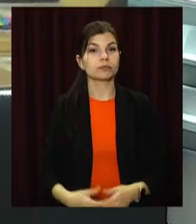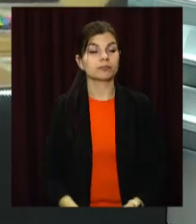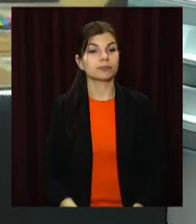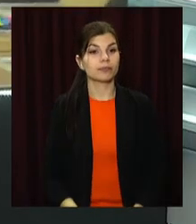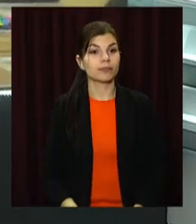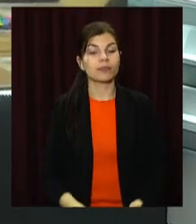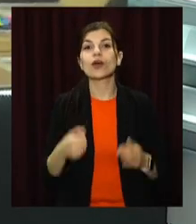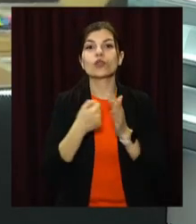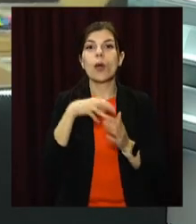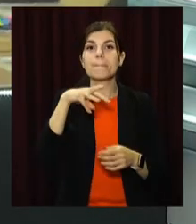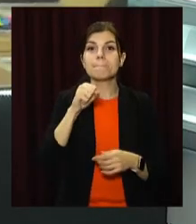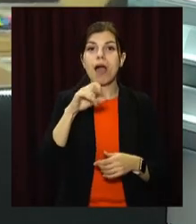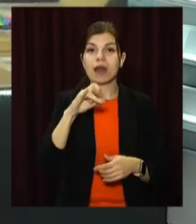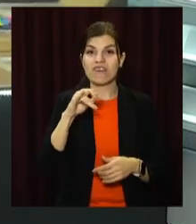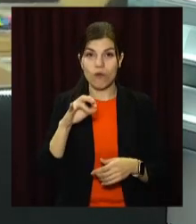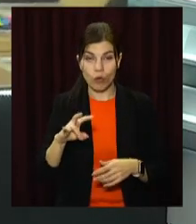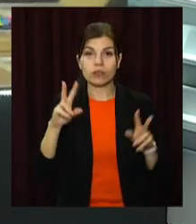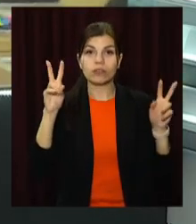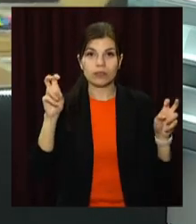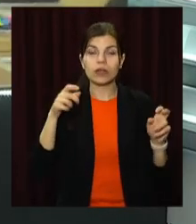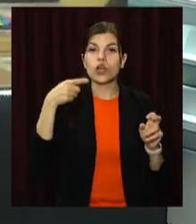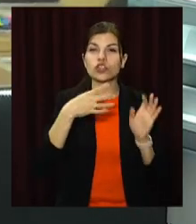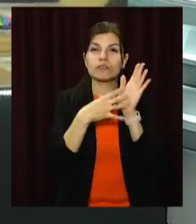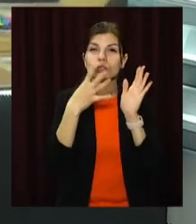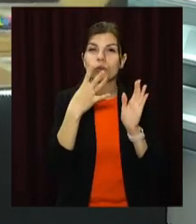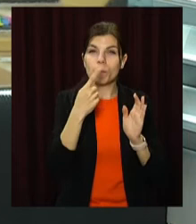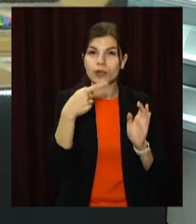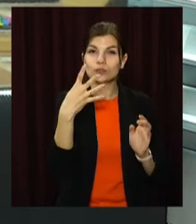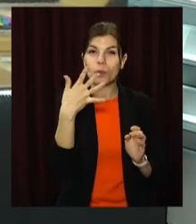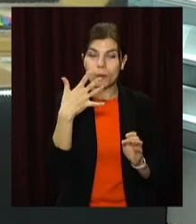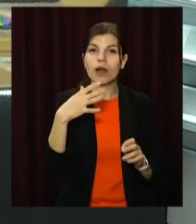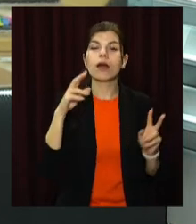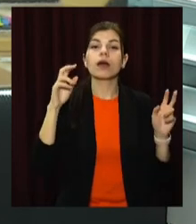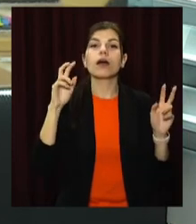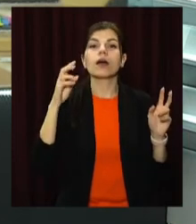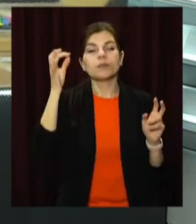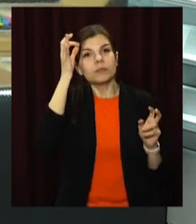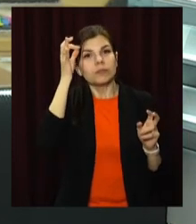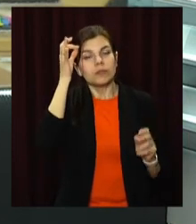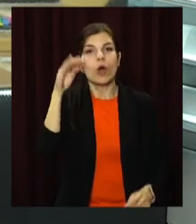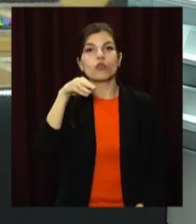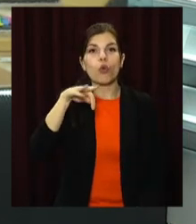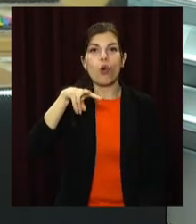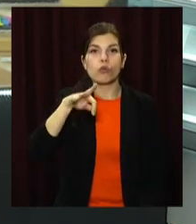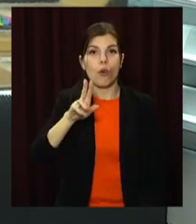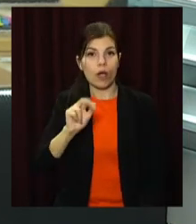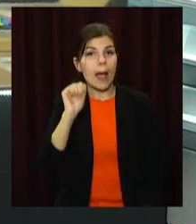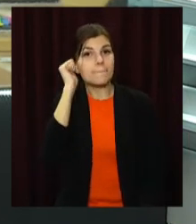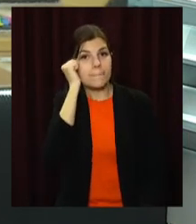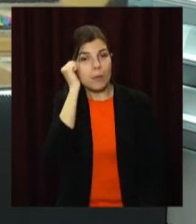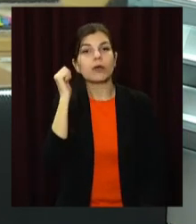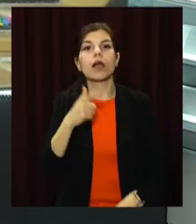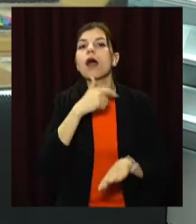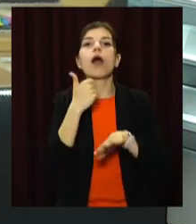До марафону толока пам'яті 1941-1945 щодня долучається все більше мешканців області. Його ініціатор –